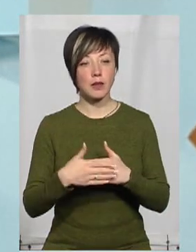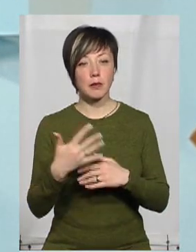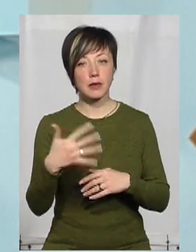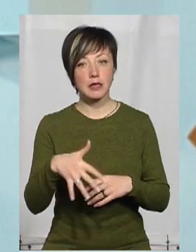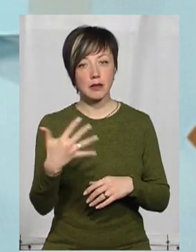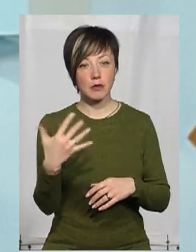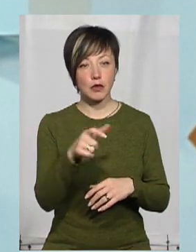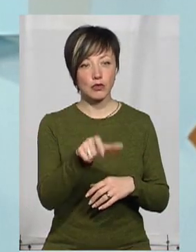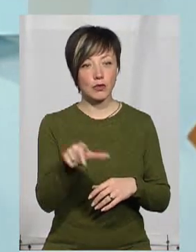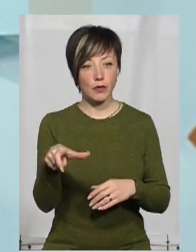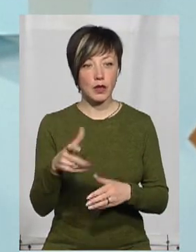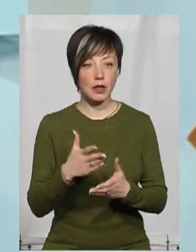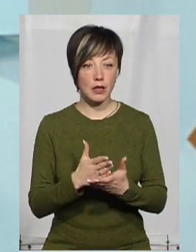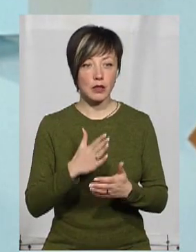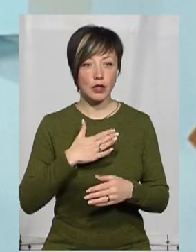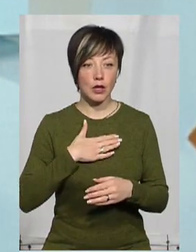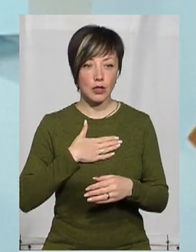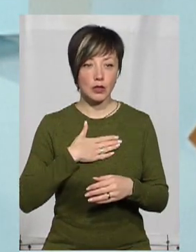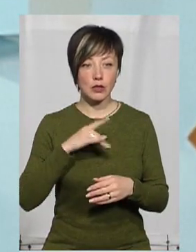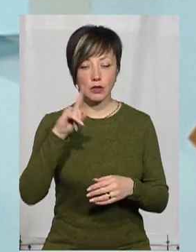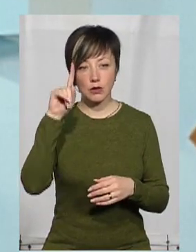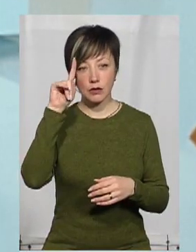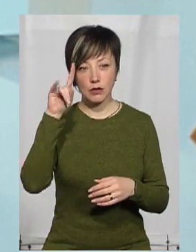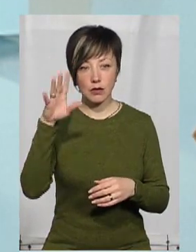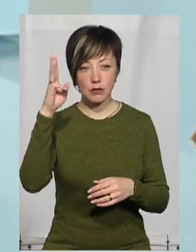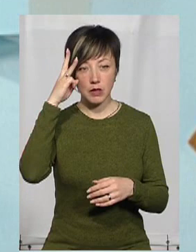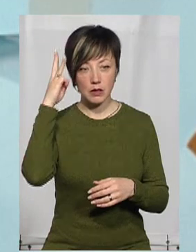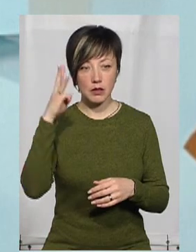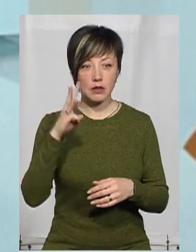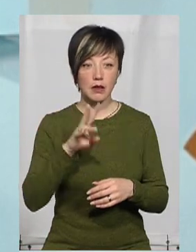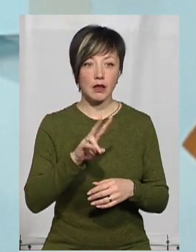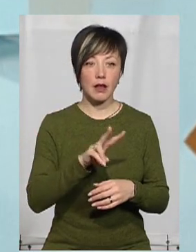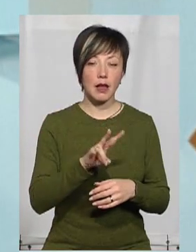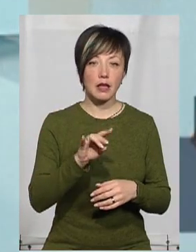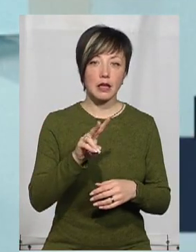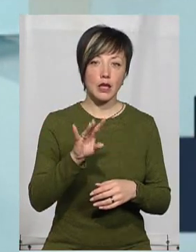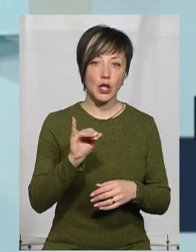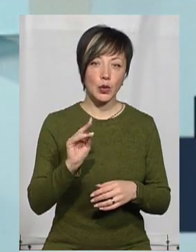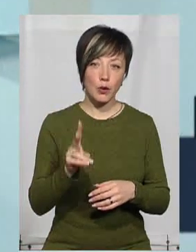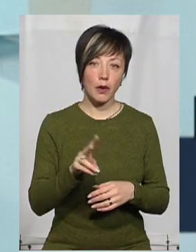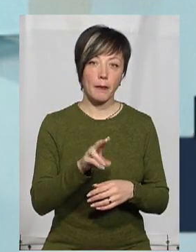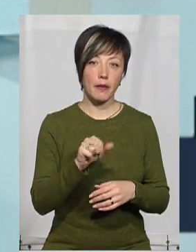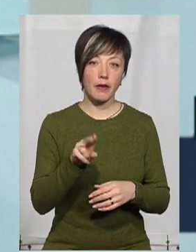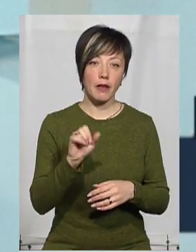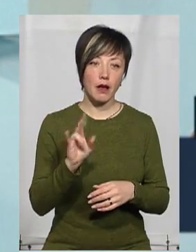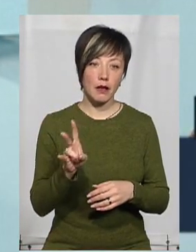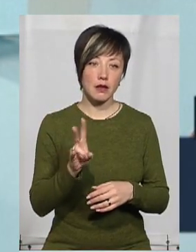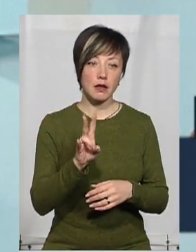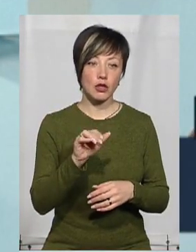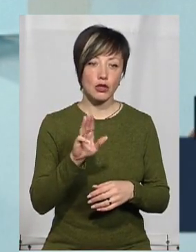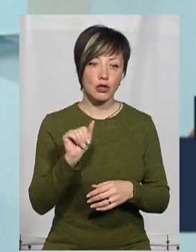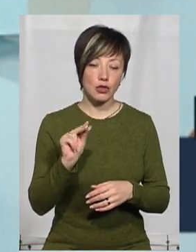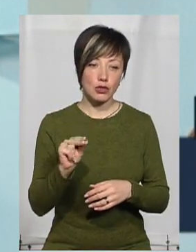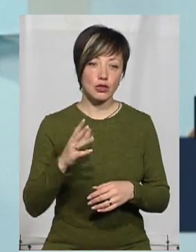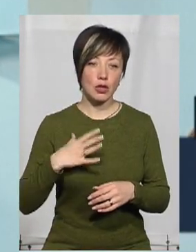55 чоловік є. Тобто, це наші і відомі, наші хмельничани, і Леся Нікітюк, і Міла Нітіч, і Педан. Тому ми чекаємо від них,